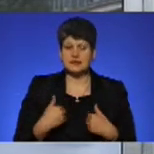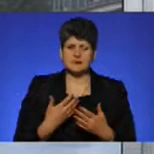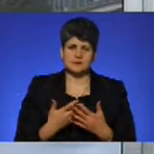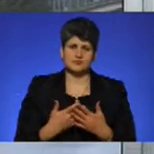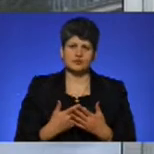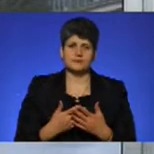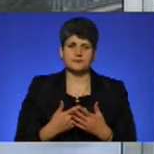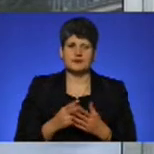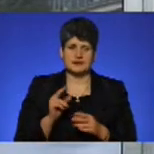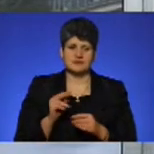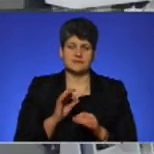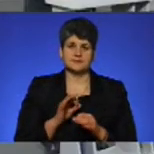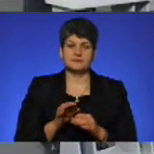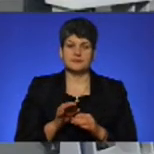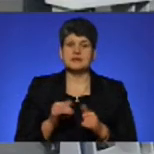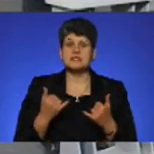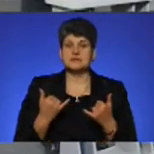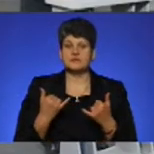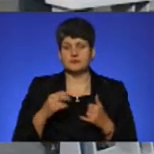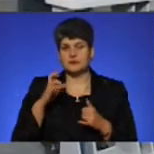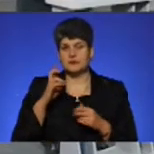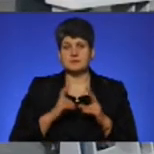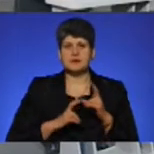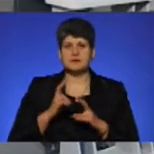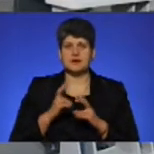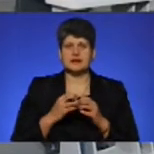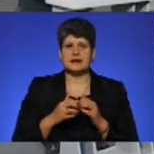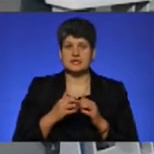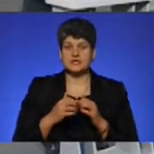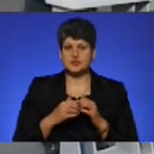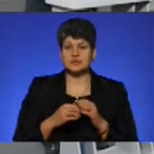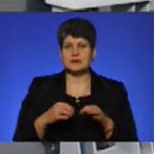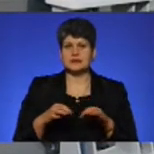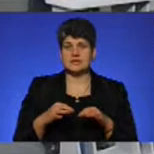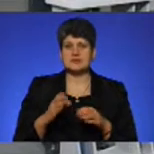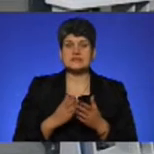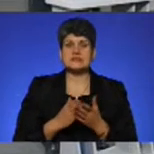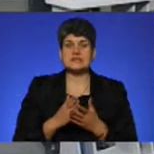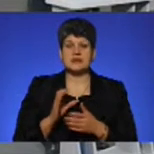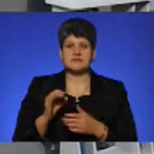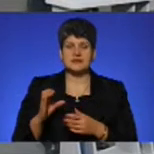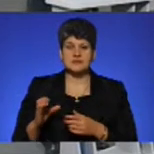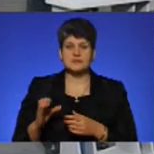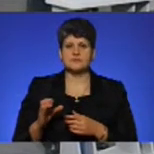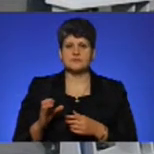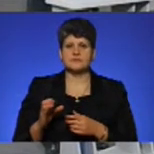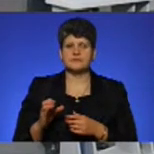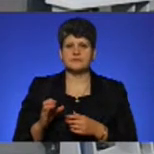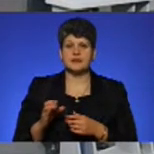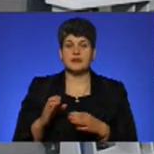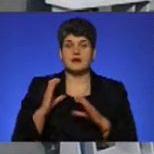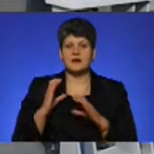небольші цифри. Сьогодні коммунальне предприємство, Херсонський коммунальний транспортний сервіс, попросту в народі називає його